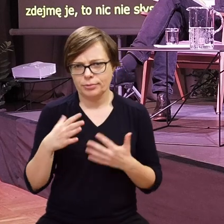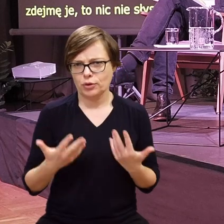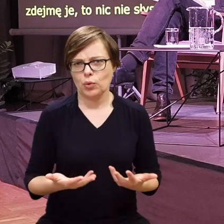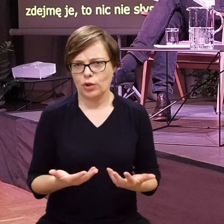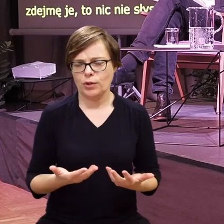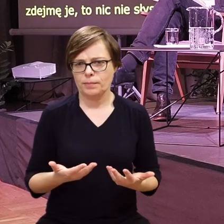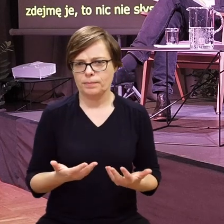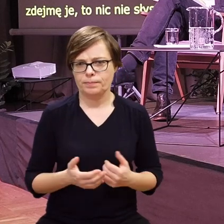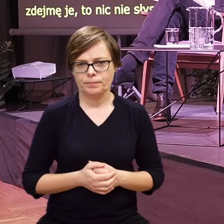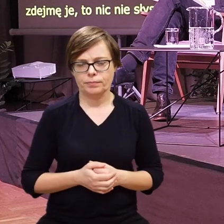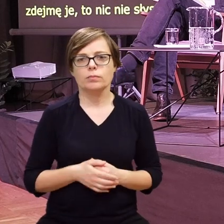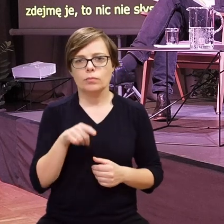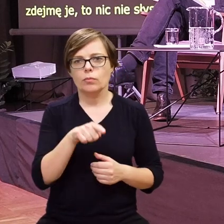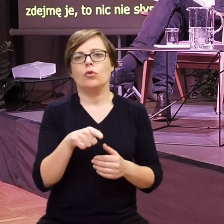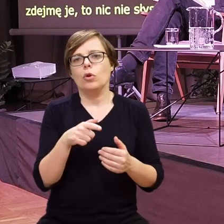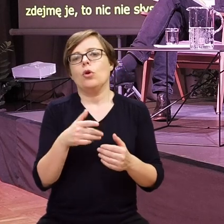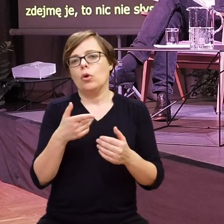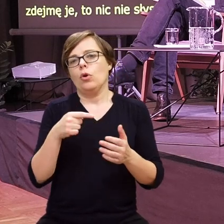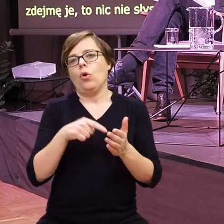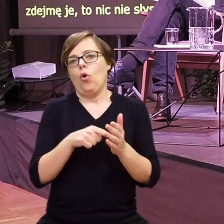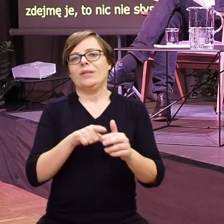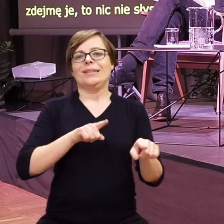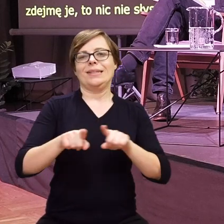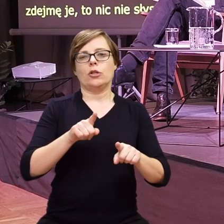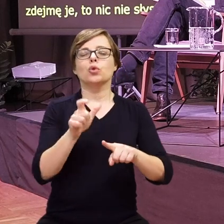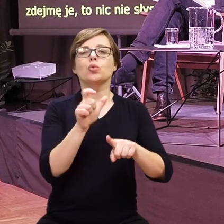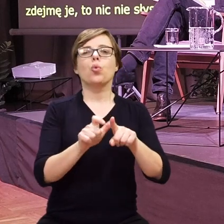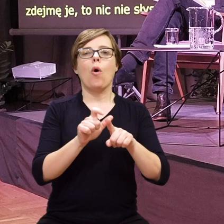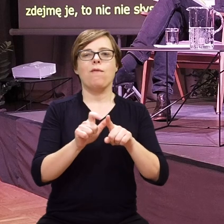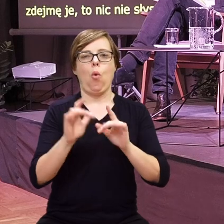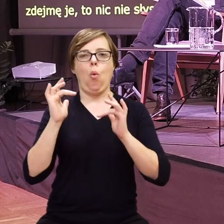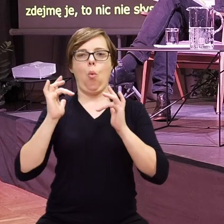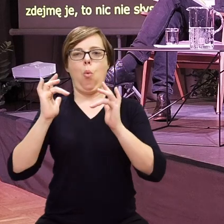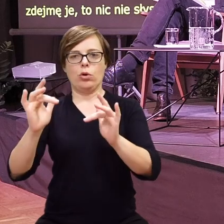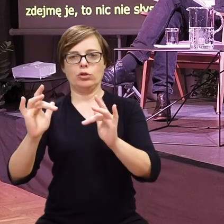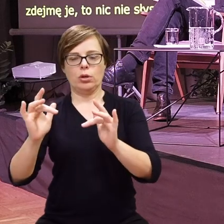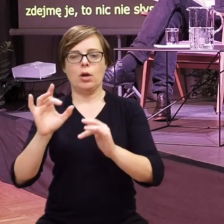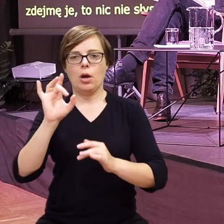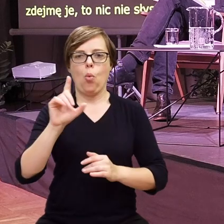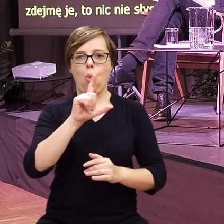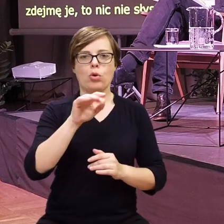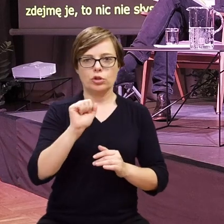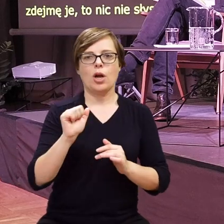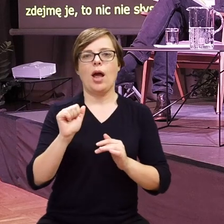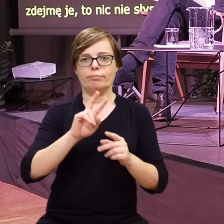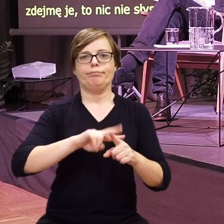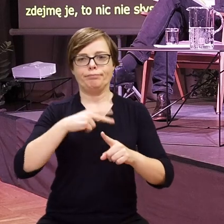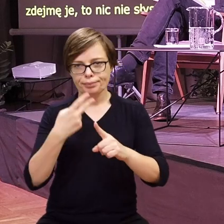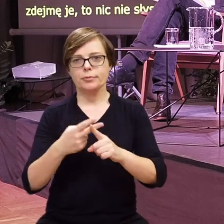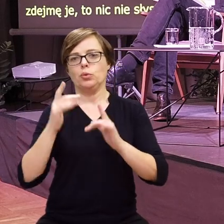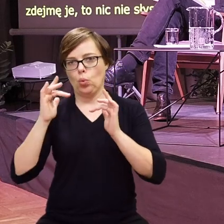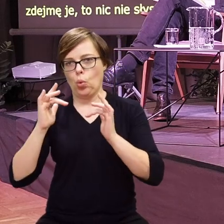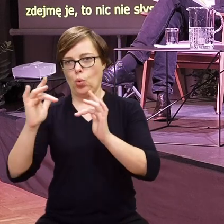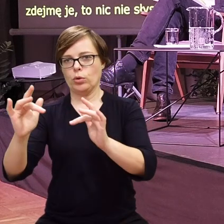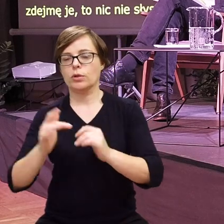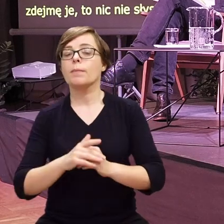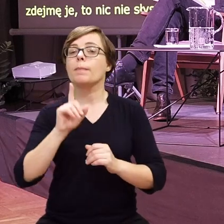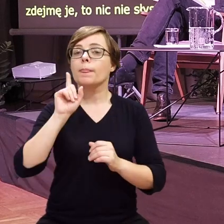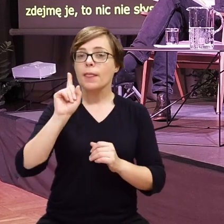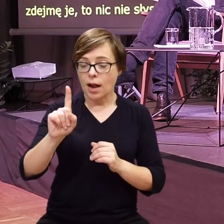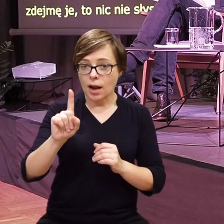Więc tak, to jest po prostu słowo głusza przemigane, znaczy przetłumaczone. Natomiast